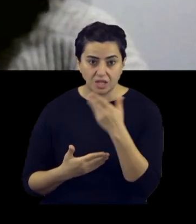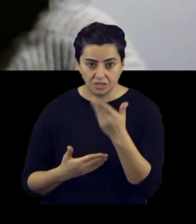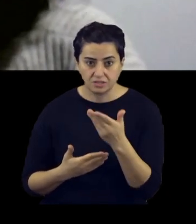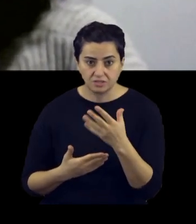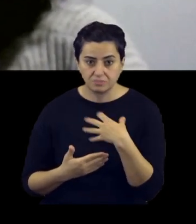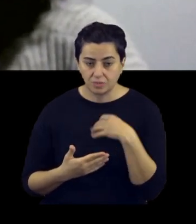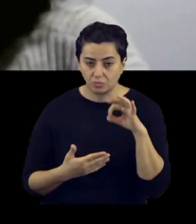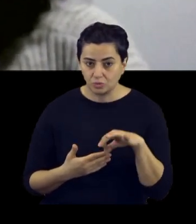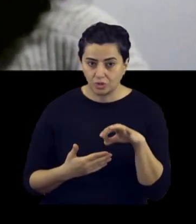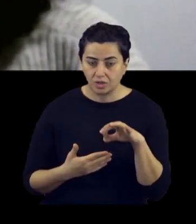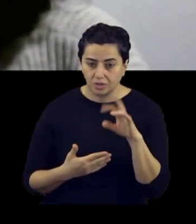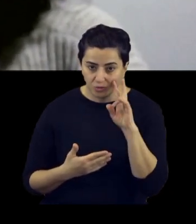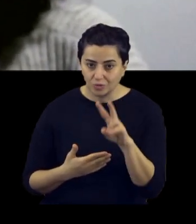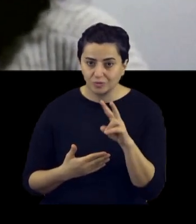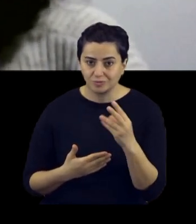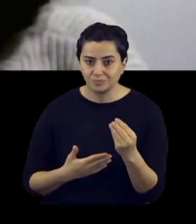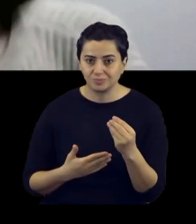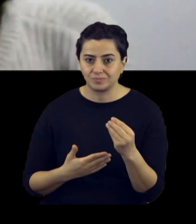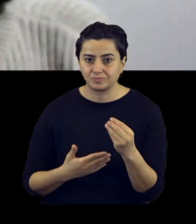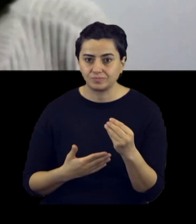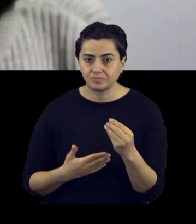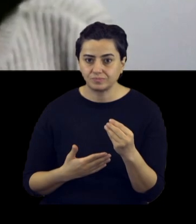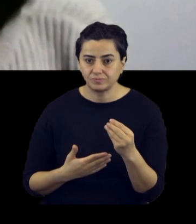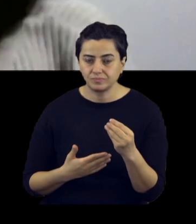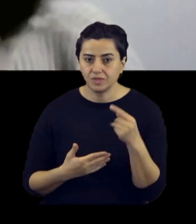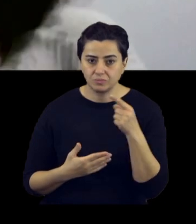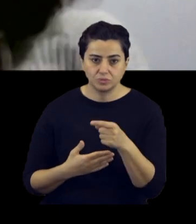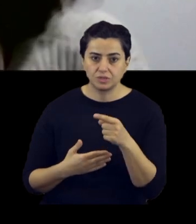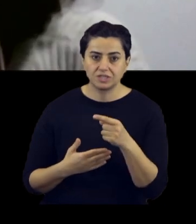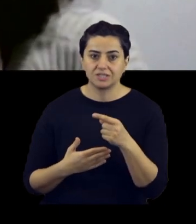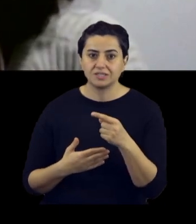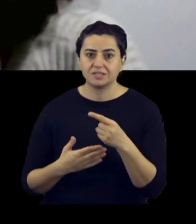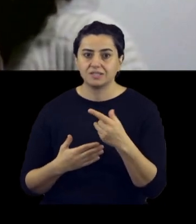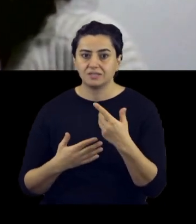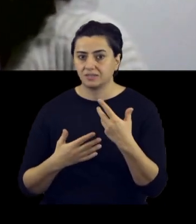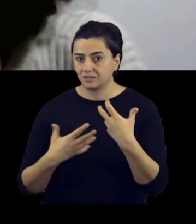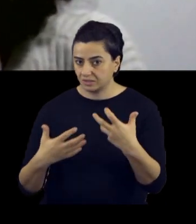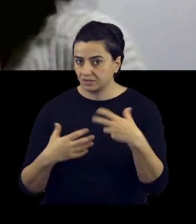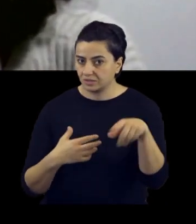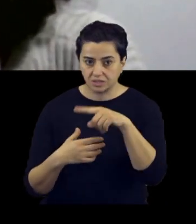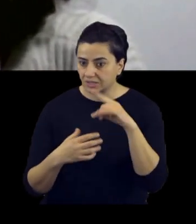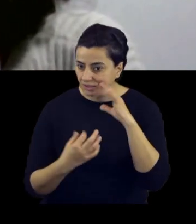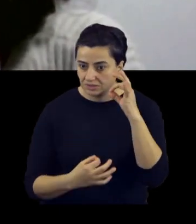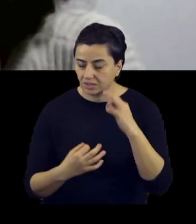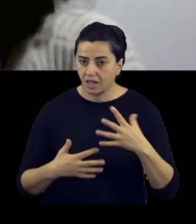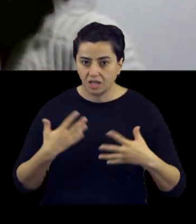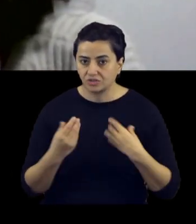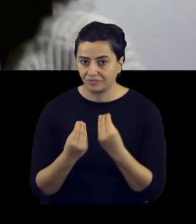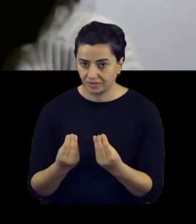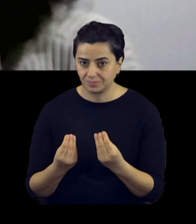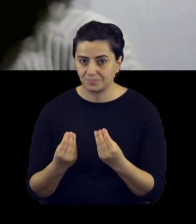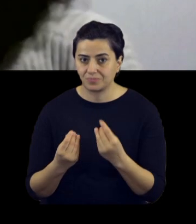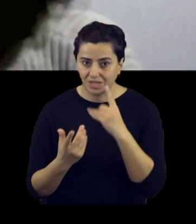anlatırken dahi ben buradan alabiliyorum ekranın diğer ucundan. Bunu karşı tarafa geçirebildin mi yani? Karşında bu heyecanı